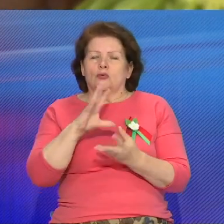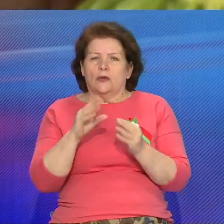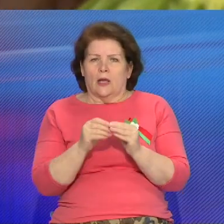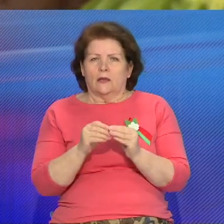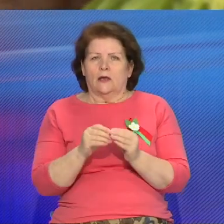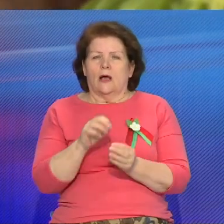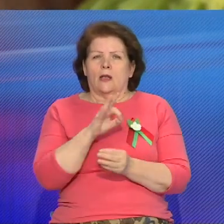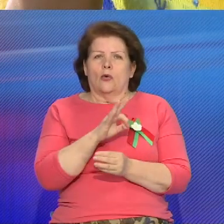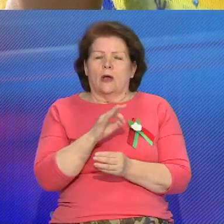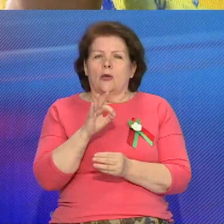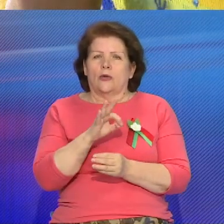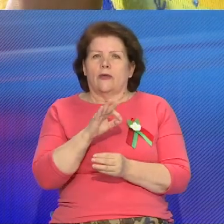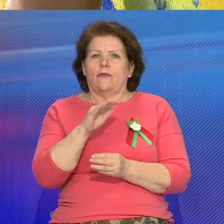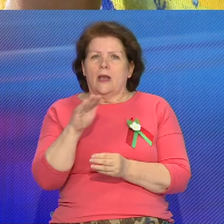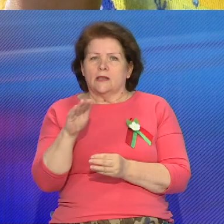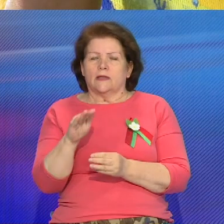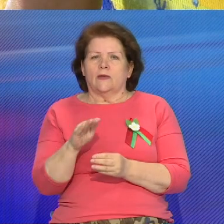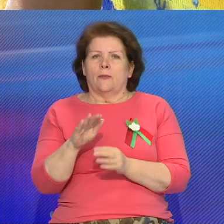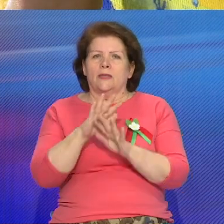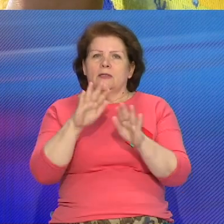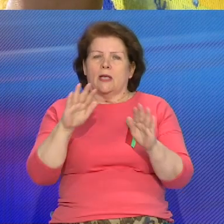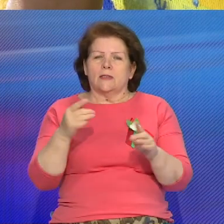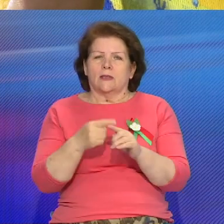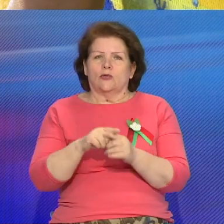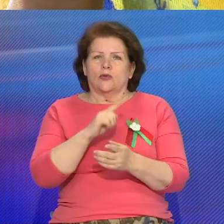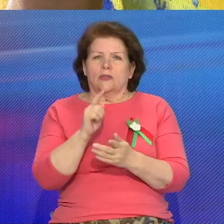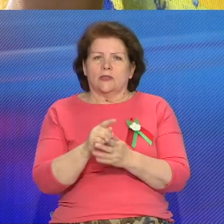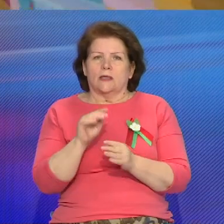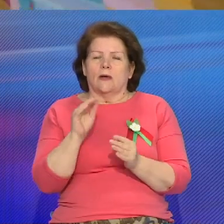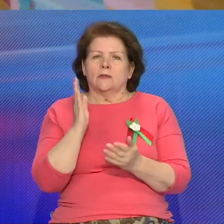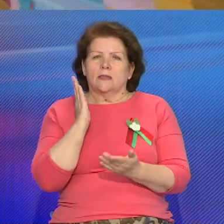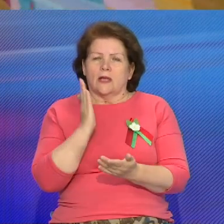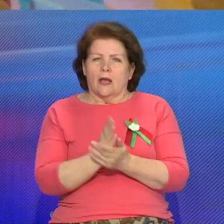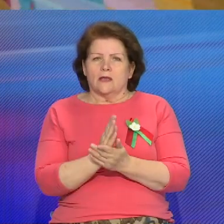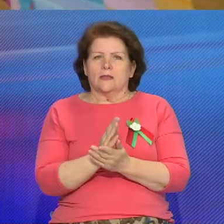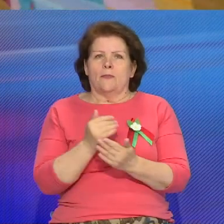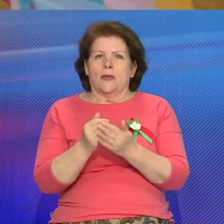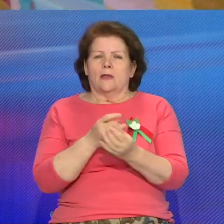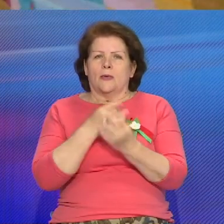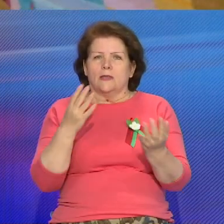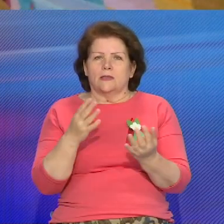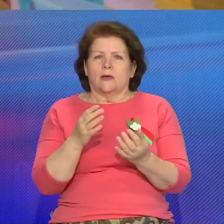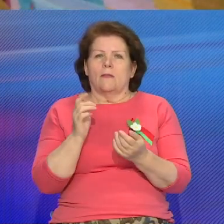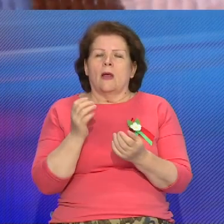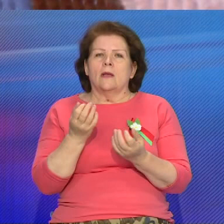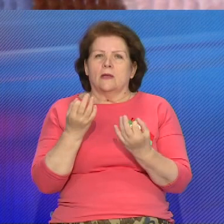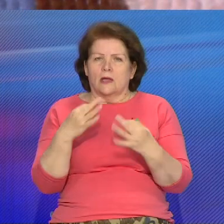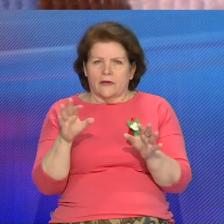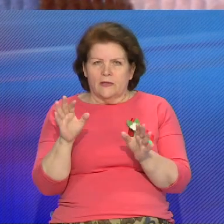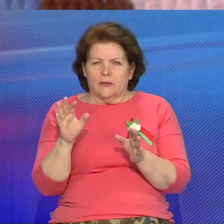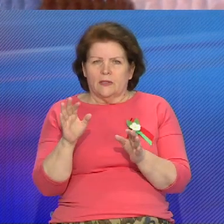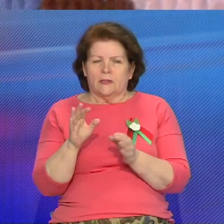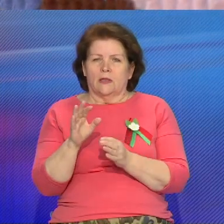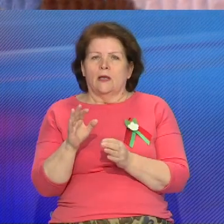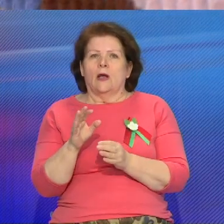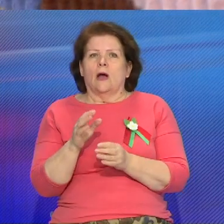Феликсовны, презентация, якого повинна была отбыться на перед дни Дня Незалежности, кали наша краина отзначать в 80-ти годе вызволения